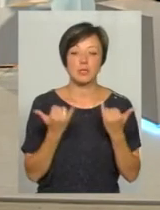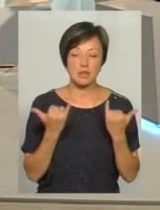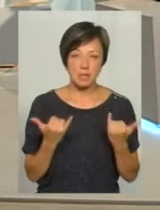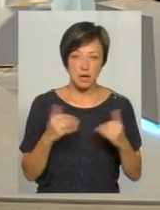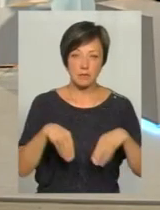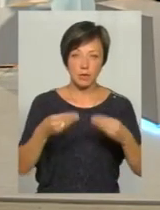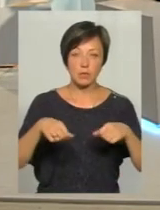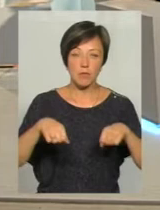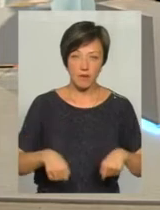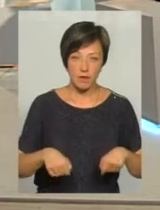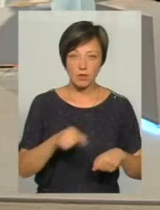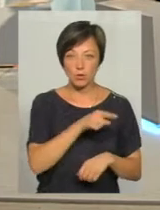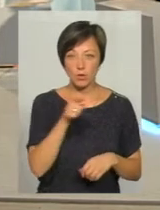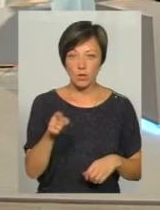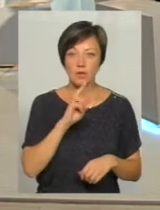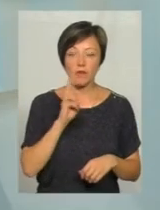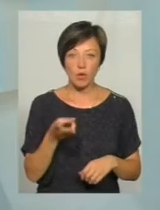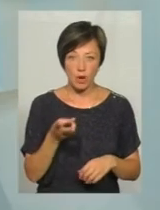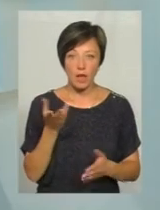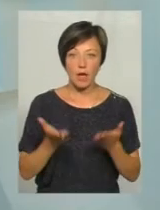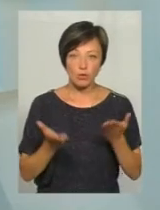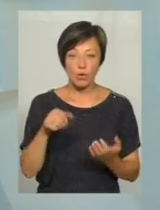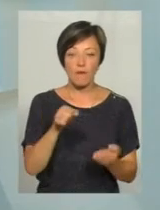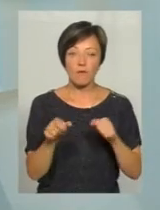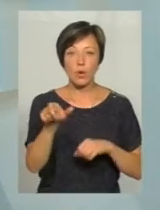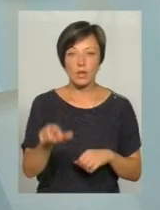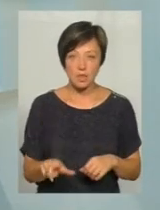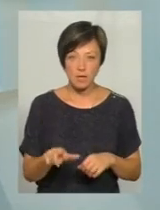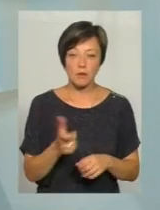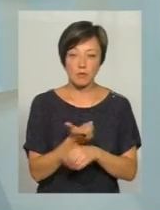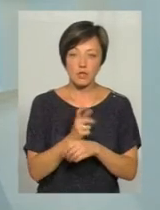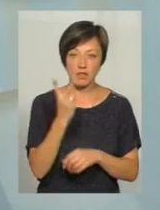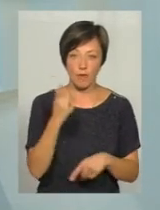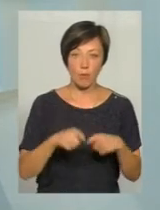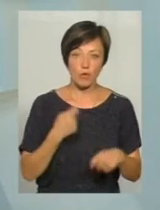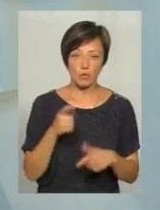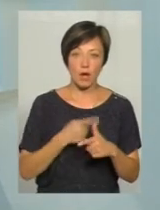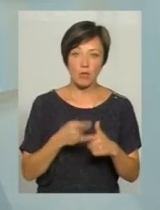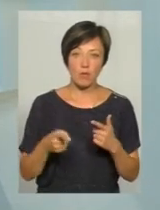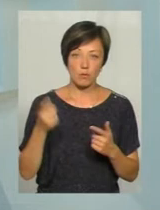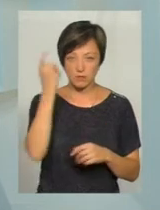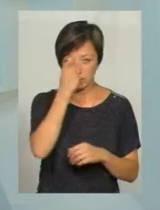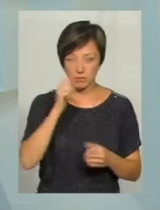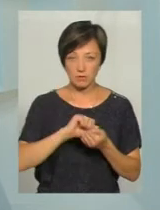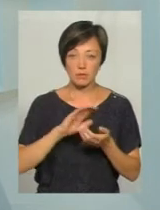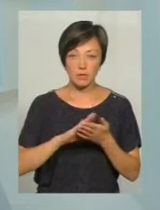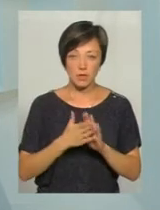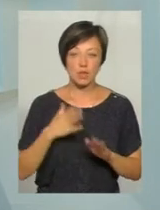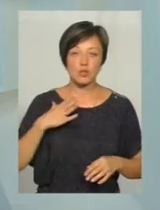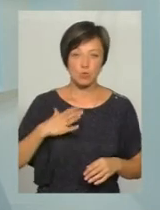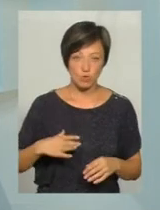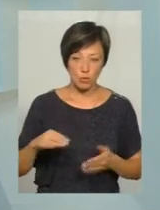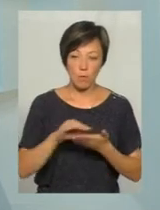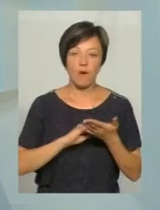видаються права, як ви знаєте, строком на 2 роки. Тому якщо водій стіснив більш ніж 2 правопорушення або керував на підпитку, він буде змушений